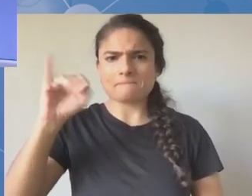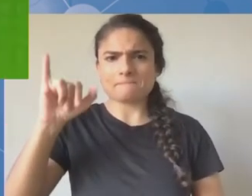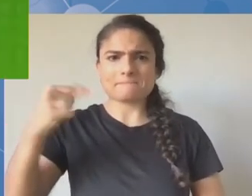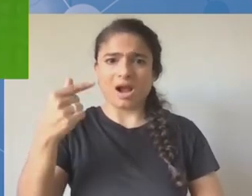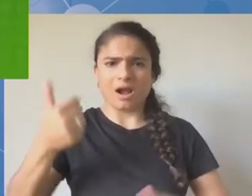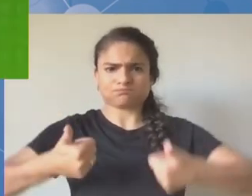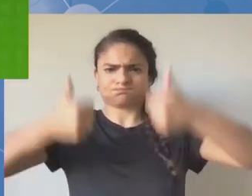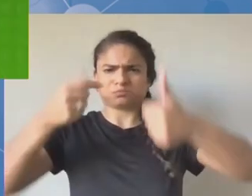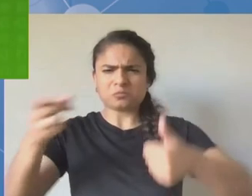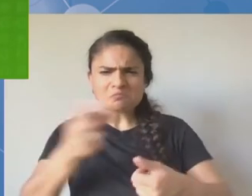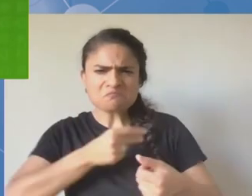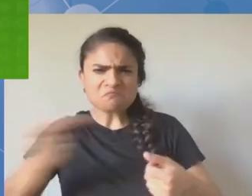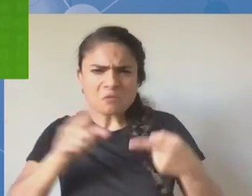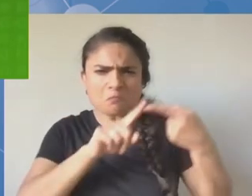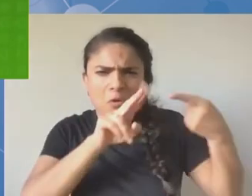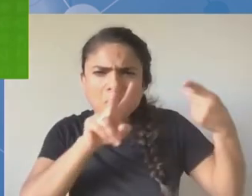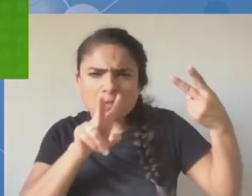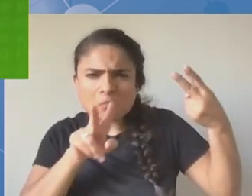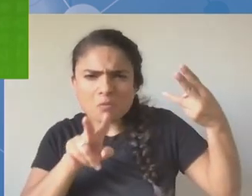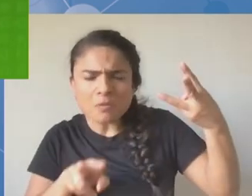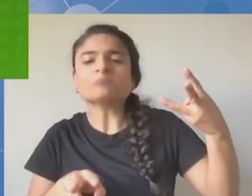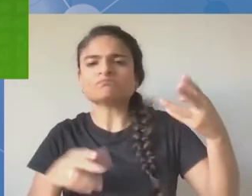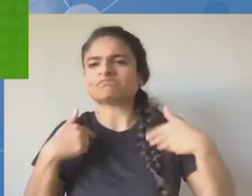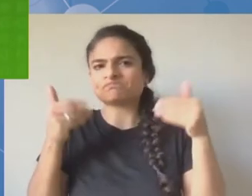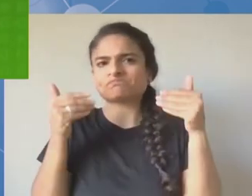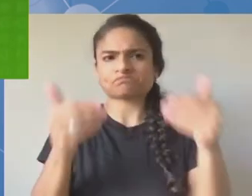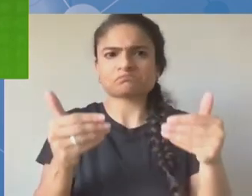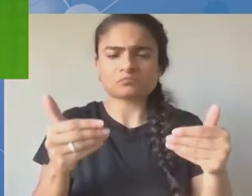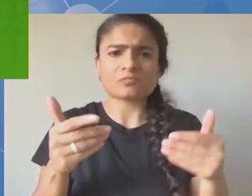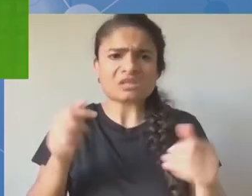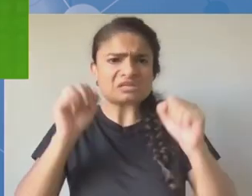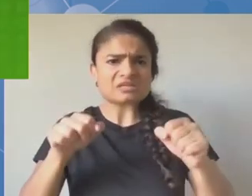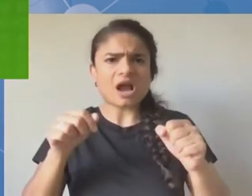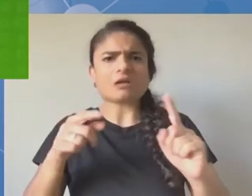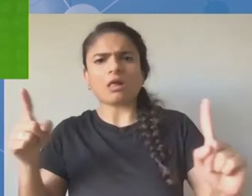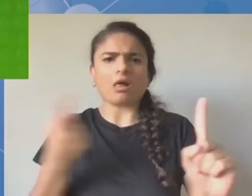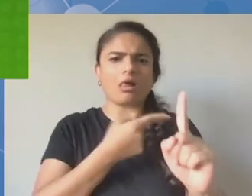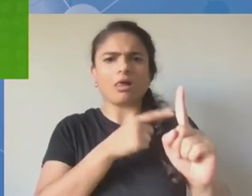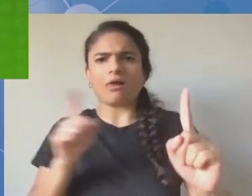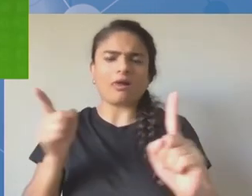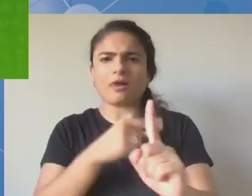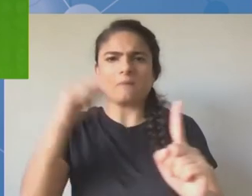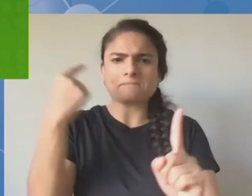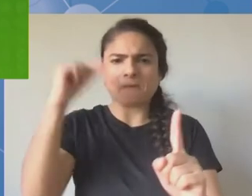ale jeśli można jeszcze kilka minut proszę nam przekazać. Dziękuję.